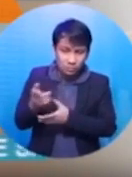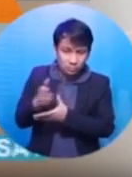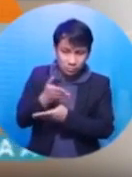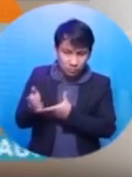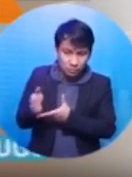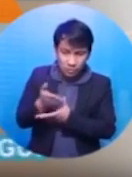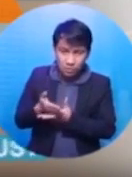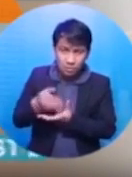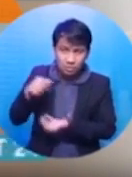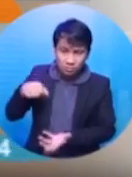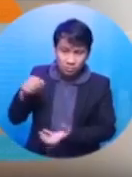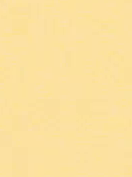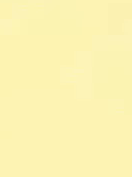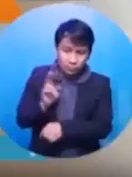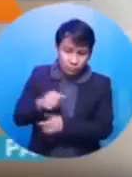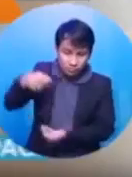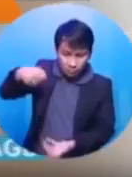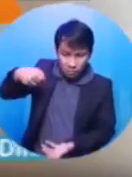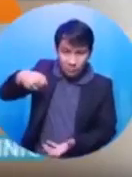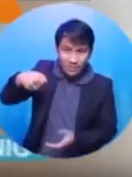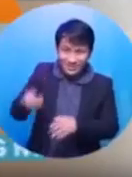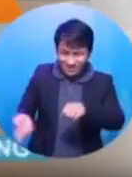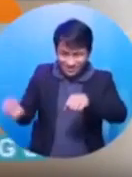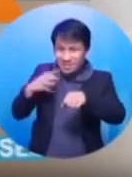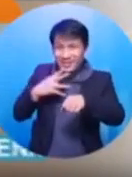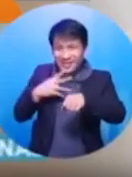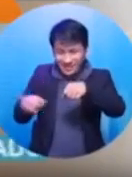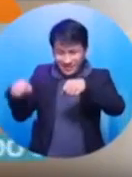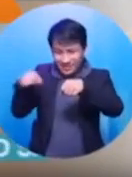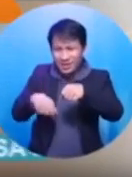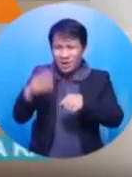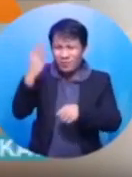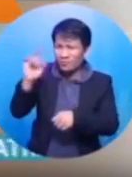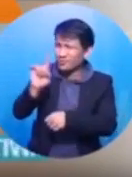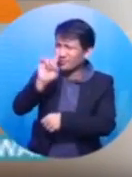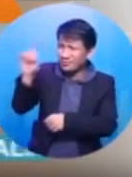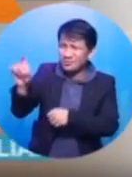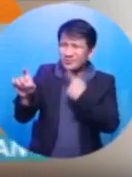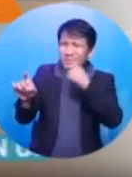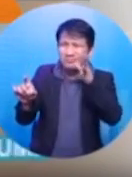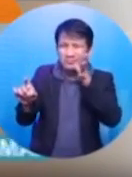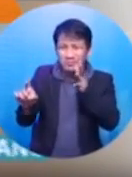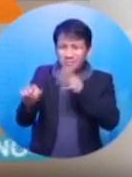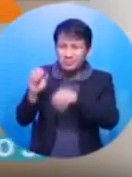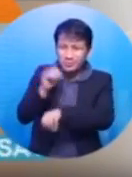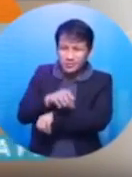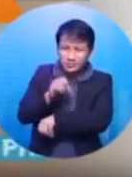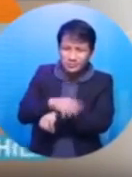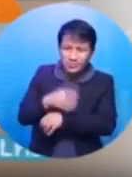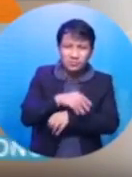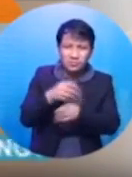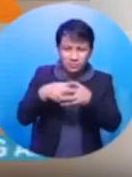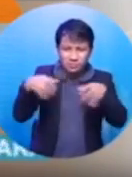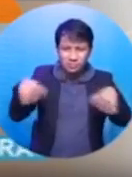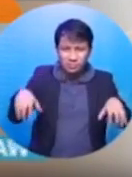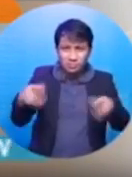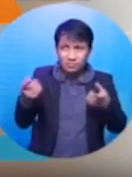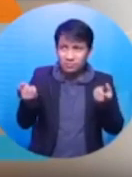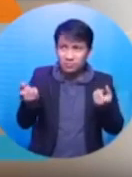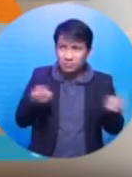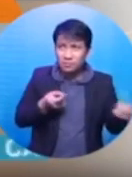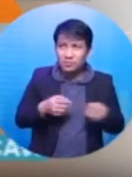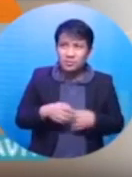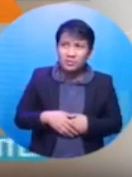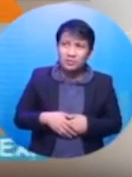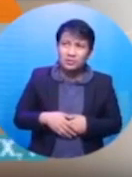yung paggagamit ng mga balde. Nay, yun daw, chinichismismo mo siya sa mga kapitbahay ng kung ano-ano. Nangyari ba yun, Nay? Rati,